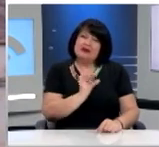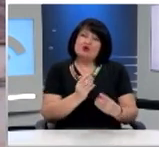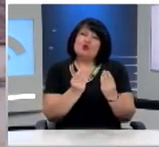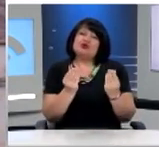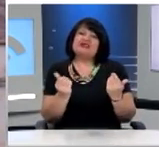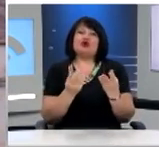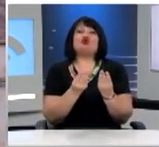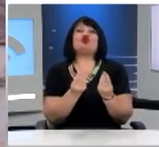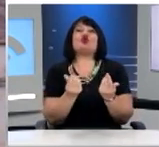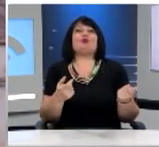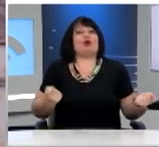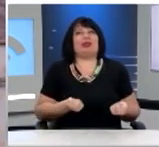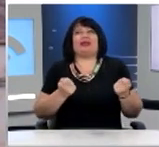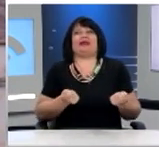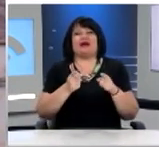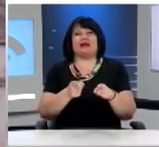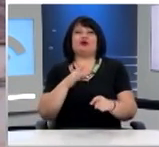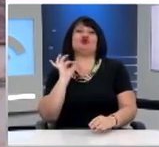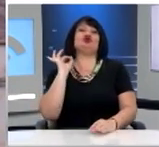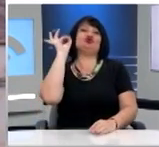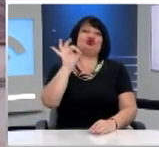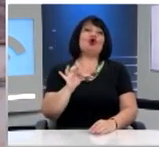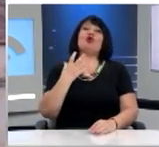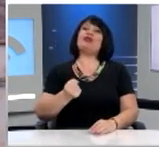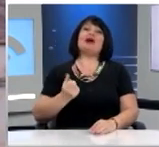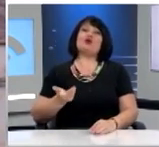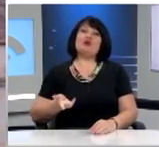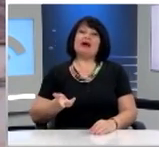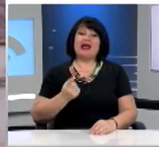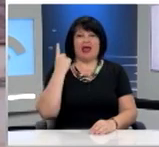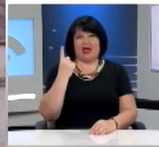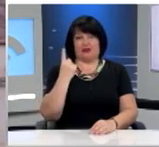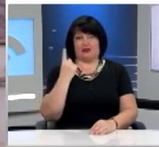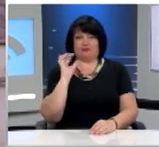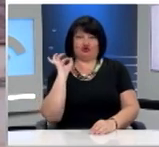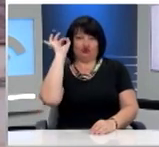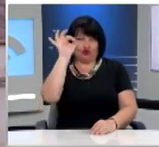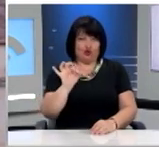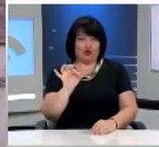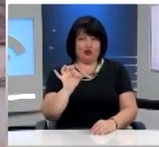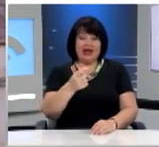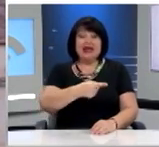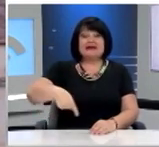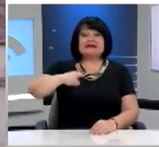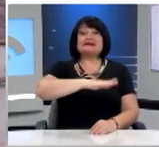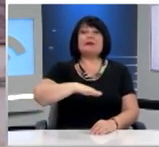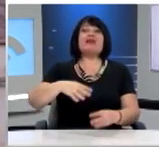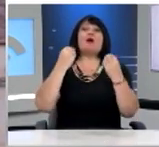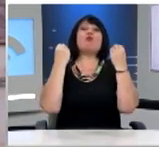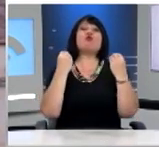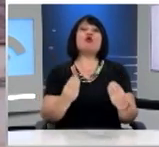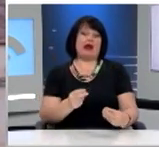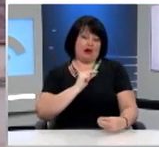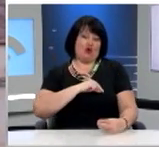ουσιαστικότερο τρόπο γιατί στόχο θα έχουν ένα μόνο. Να έχετε καλύτερη,